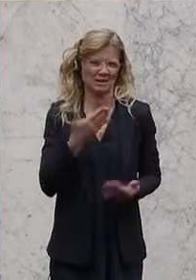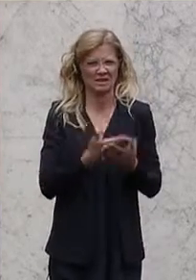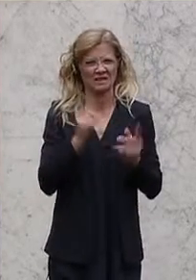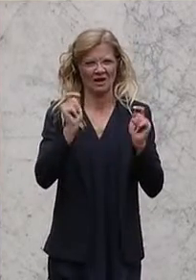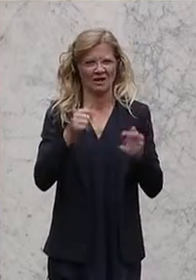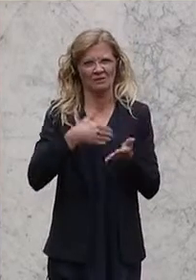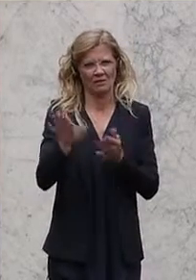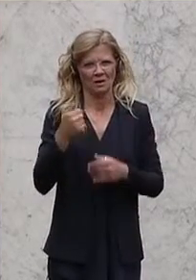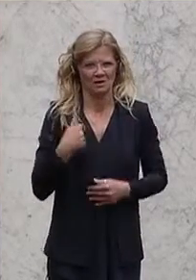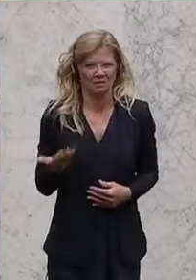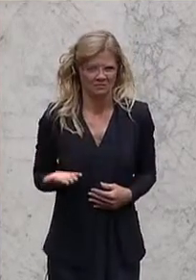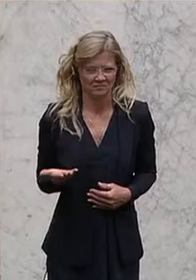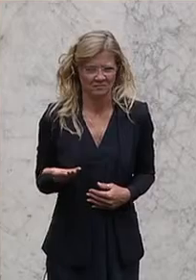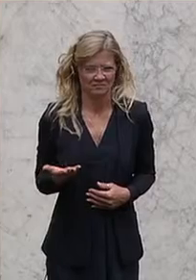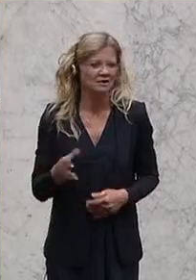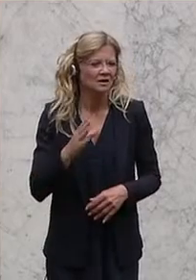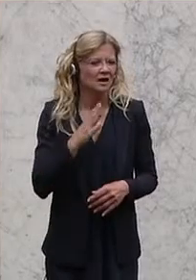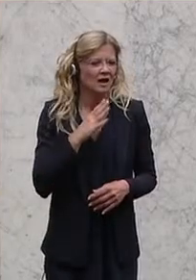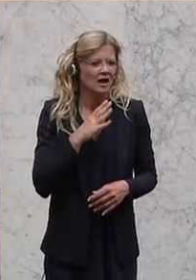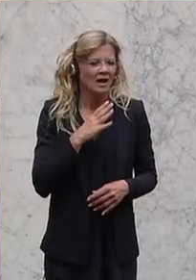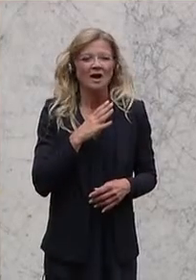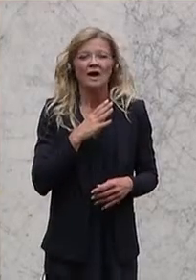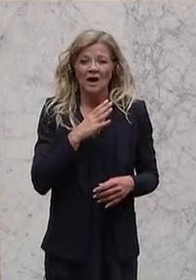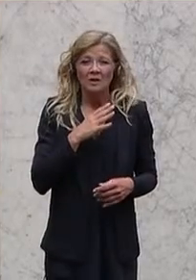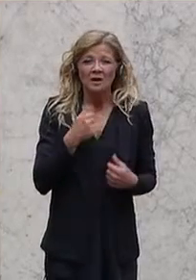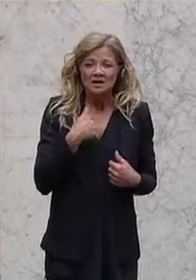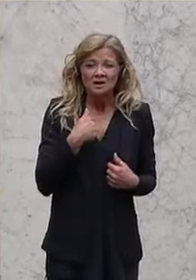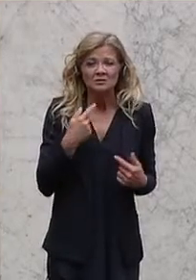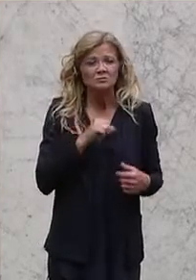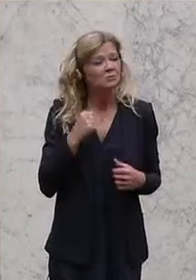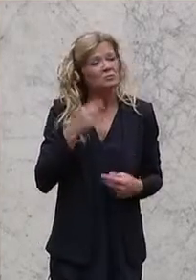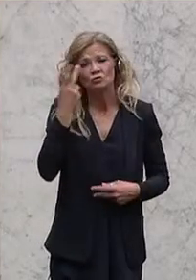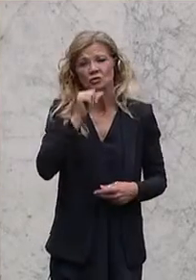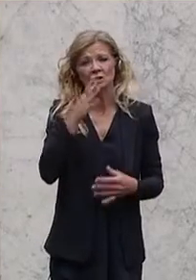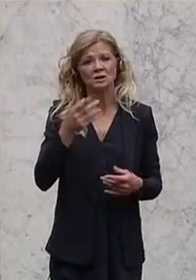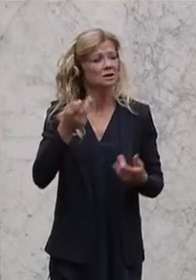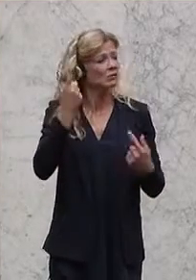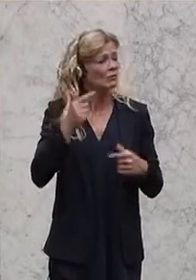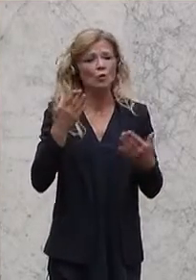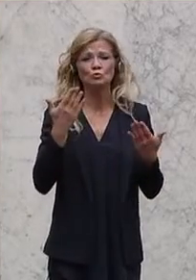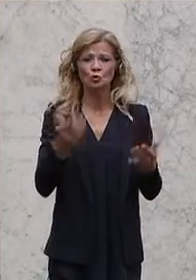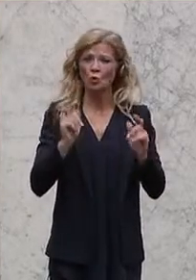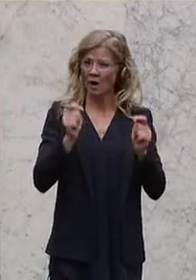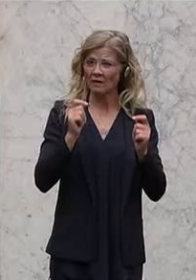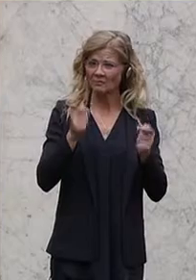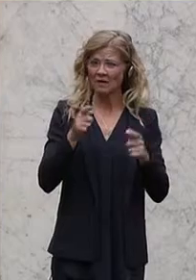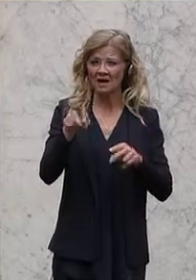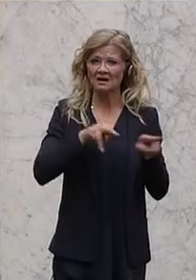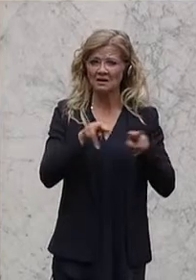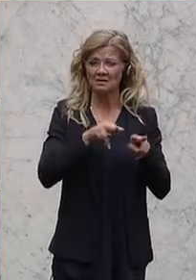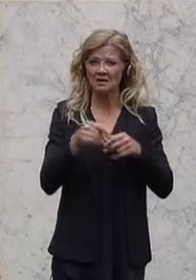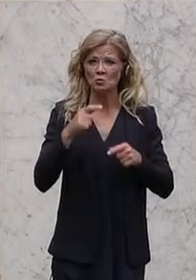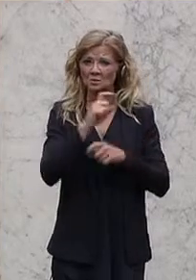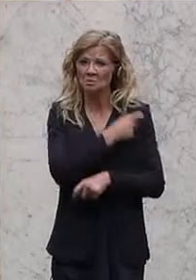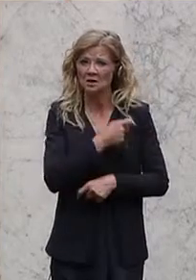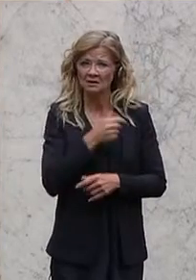Und jetzt geht es aber mir schon darum, ich verstehe nicht, warum da die Regierungsparteien bei diesem Antrag mitgestimmt haben. Herr Bundesminister, Sie wissen, ich